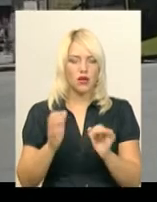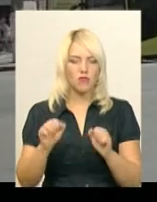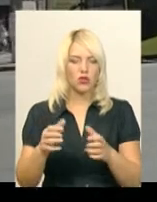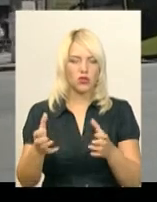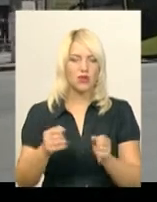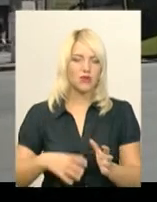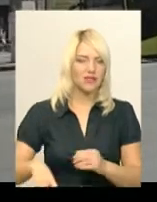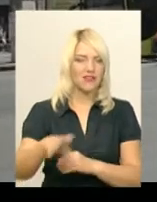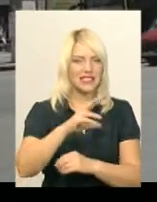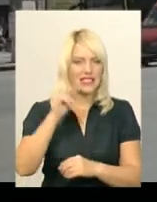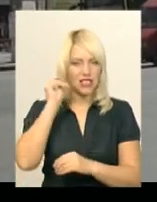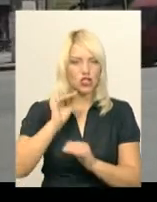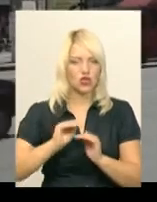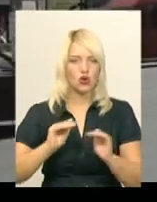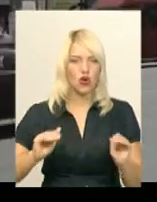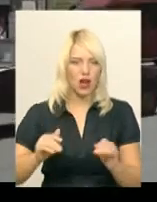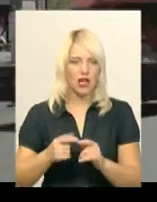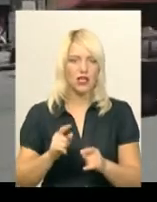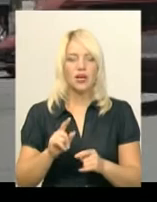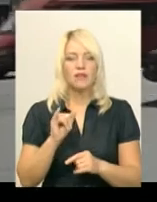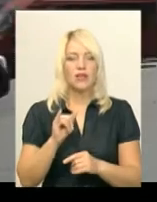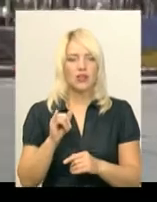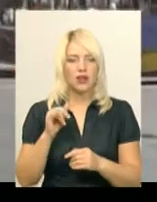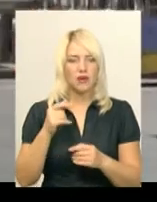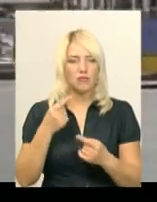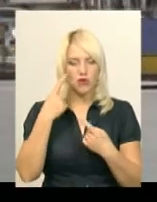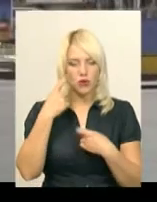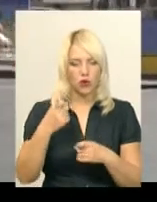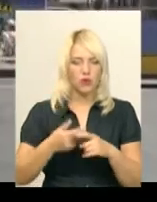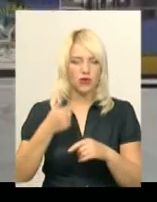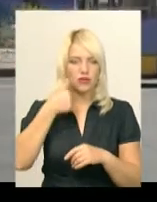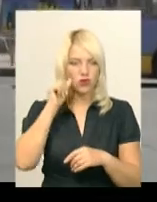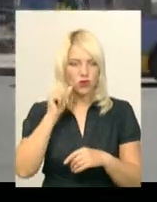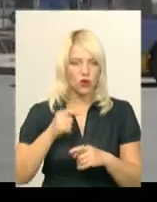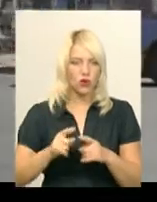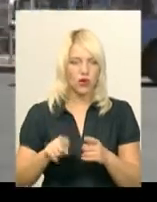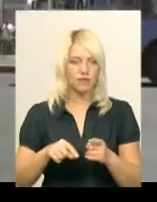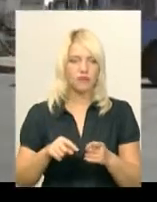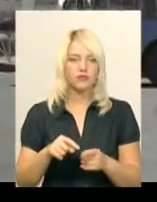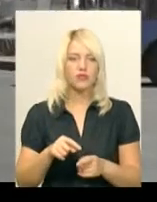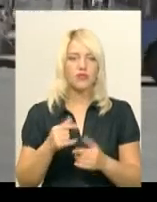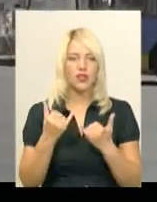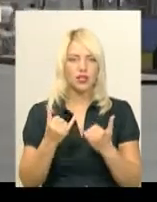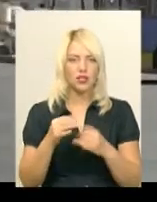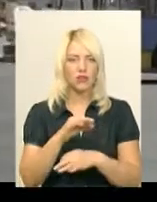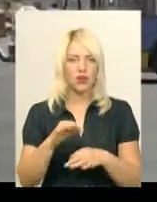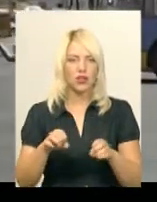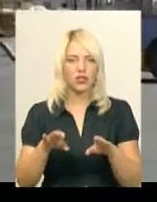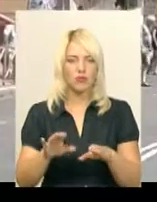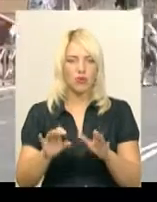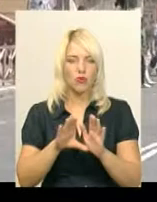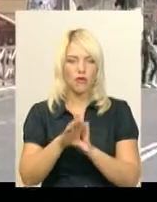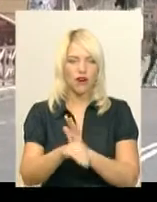всі школярі, перевізників міста повідомили вчора, каже виконувач обов'язків начальника управління транспорту Сергій Шепарев. Нині ж проєкт рішення про